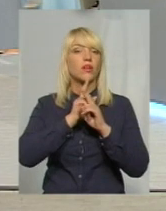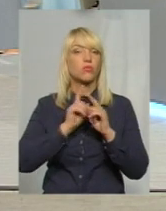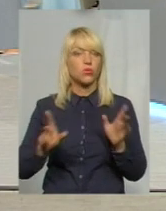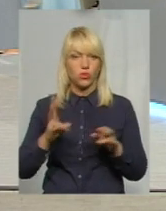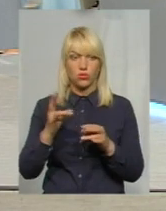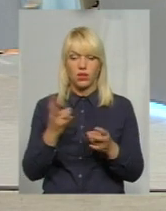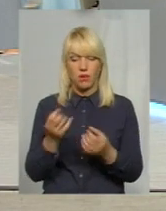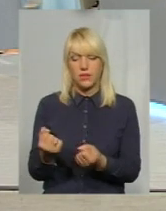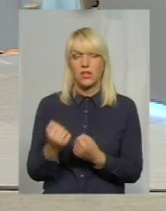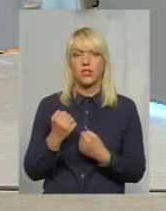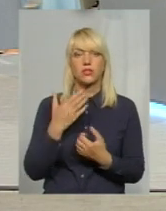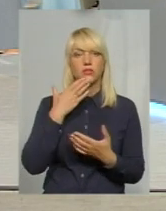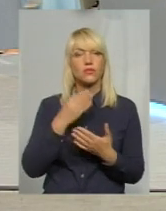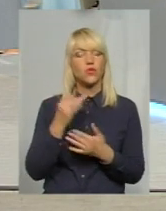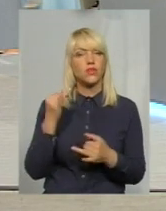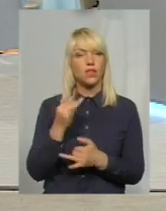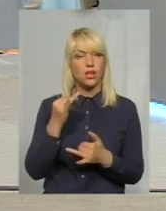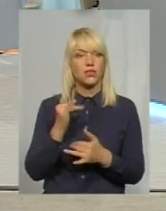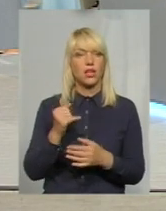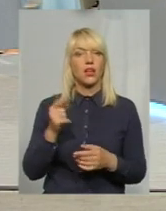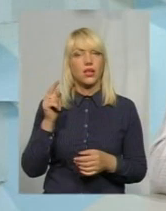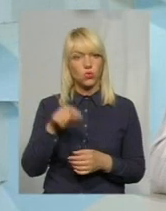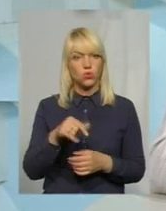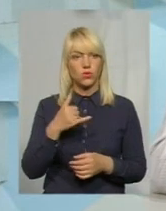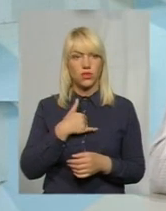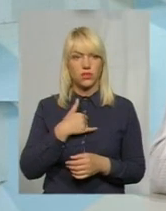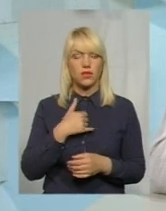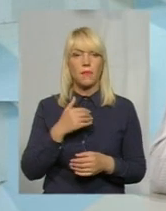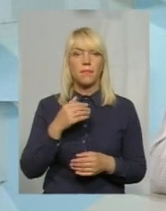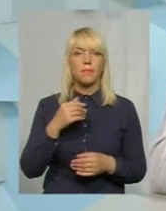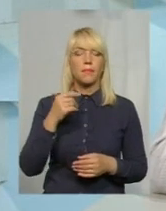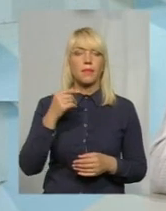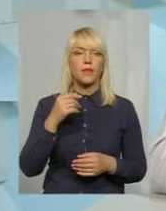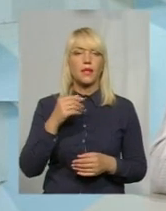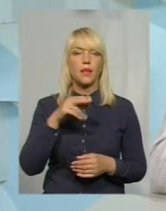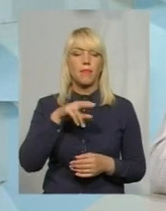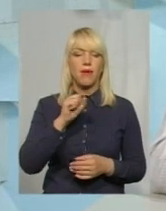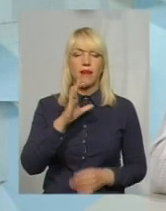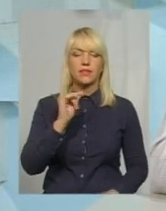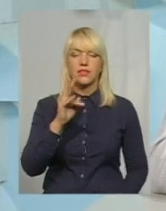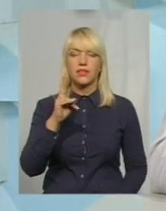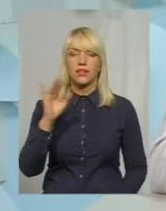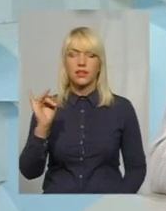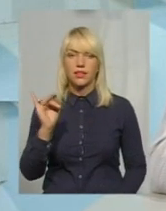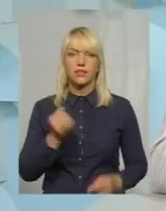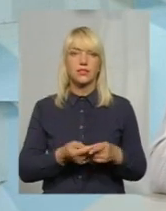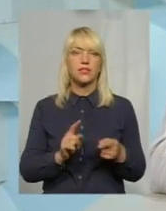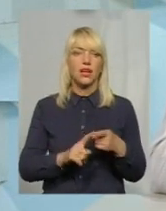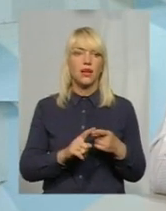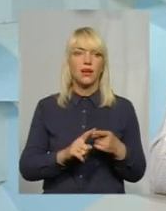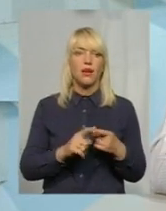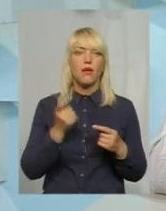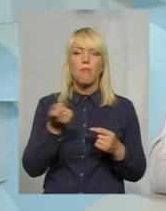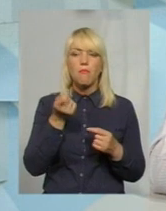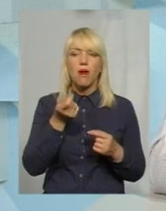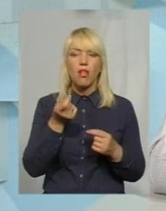Але треба захищати свої інтереси. І все-таки тут в нас пасічники, в нас одна з таких категорій, яка дуже мало між собою